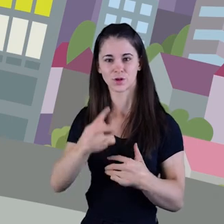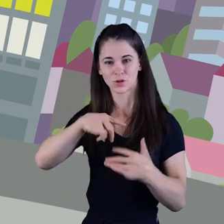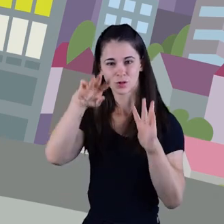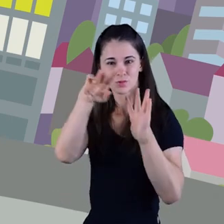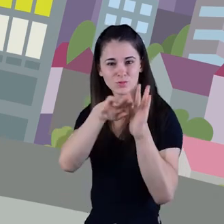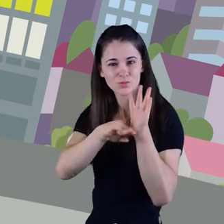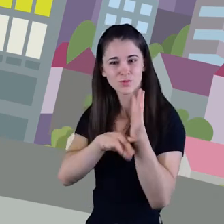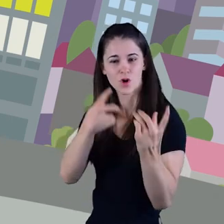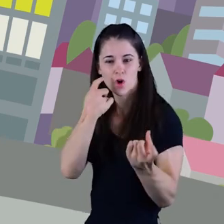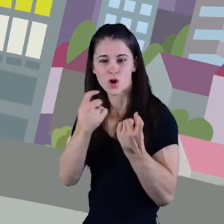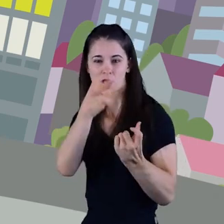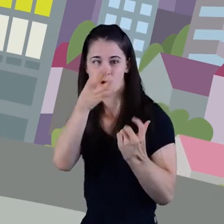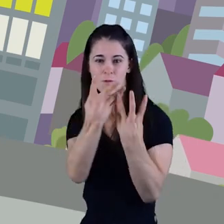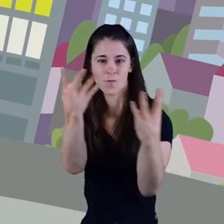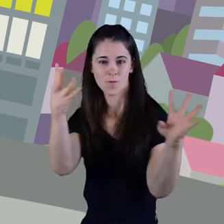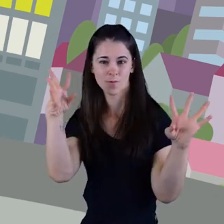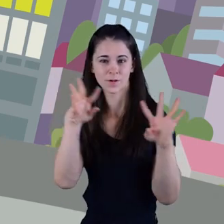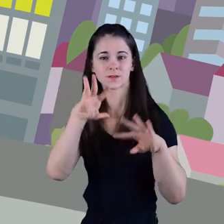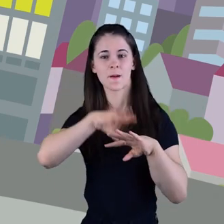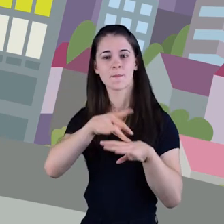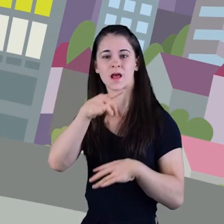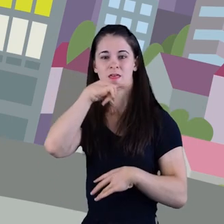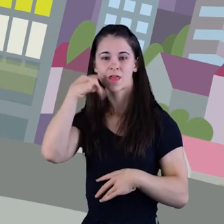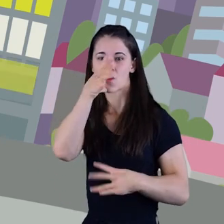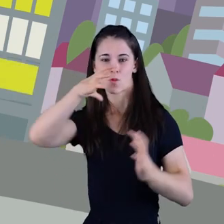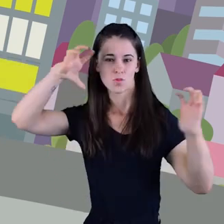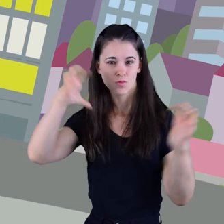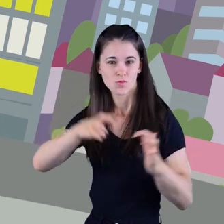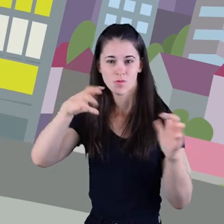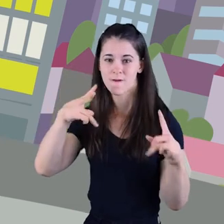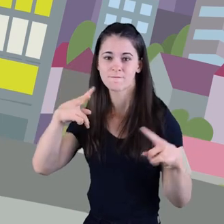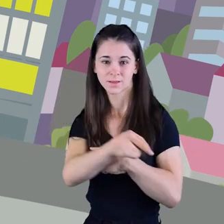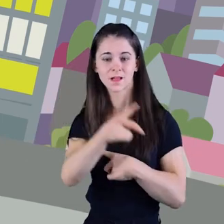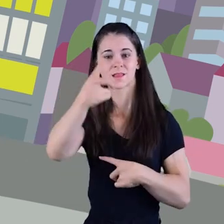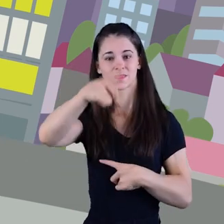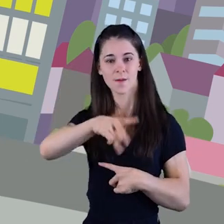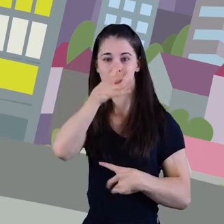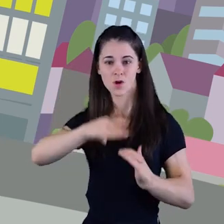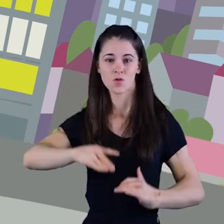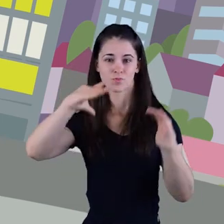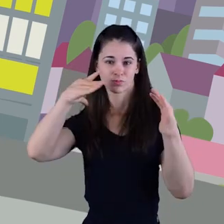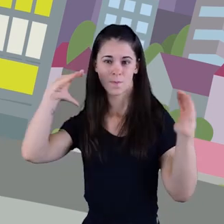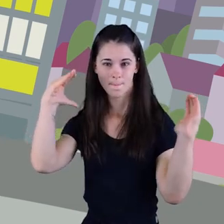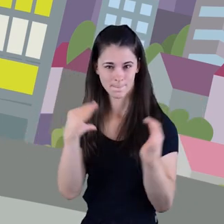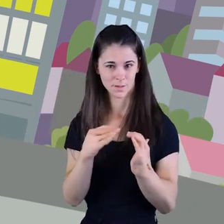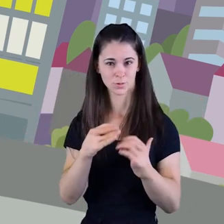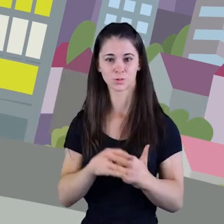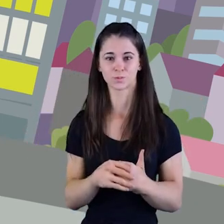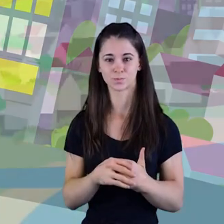Executem mesures i gestionem les preses per reduir els danys generats per pluges fortes i reduir les inondacions.